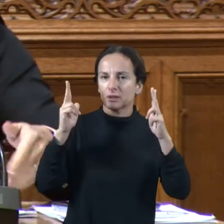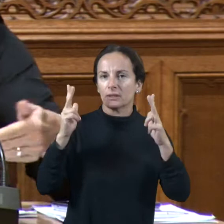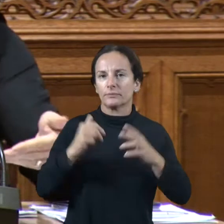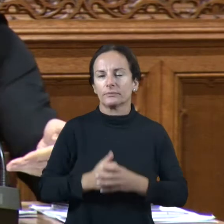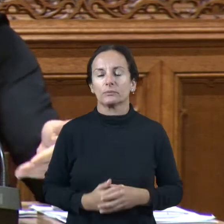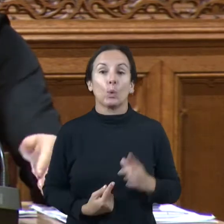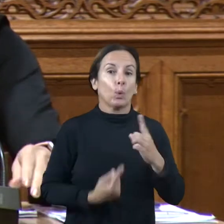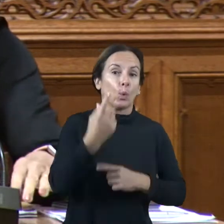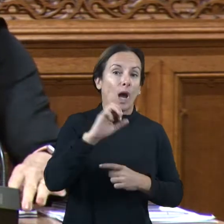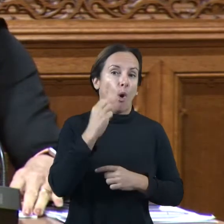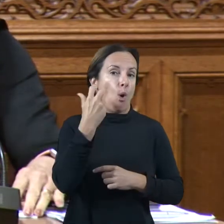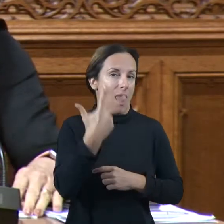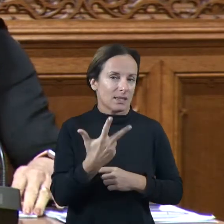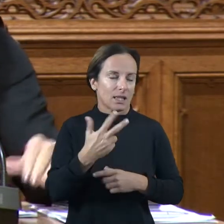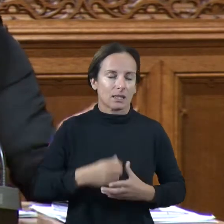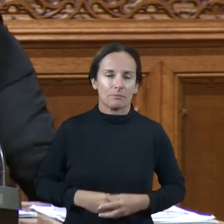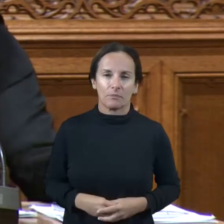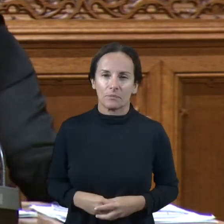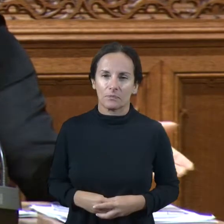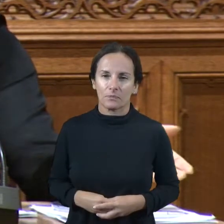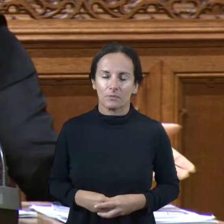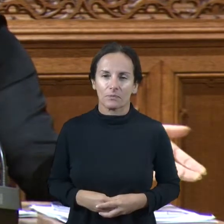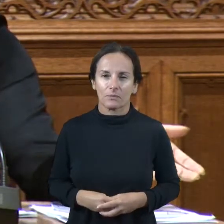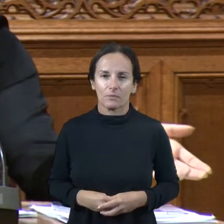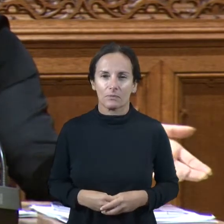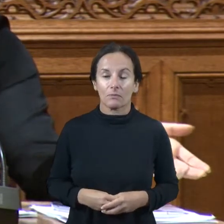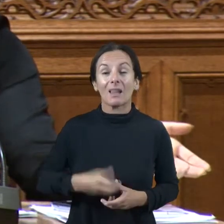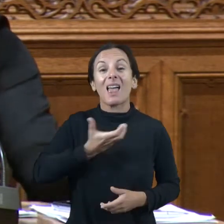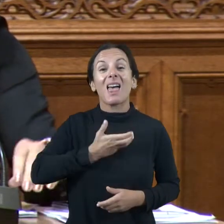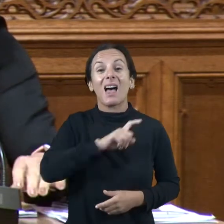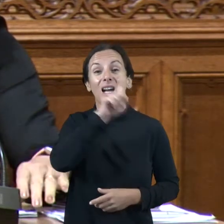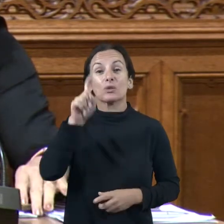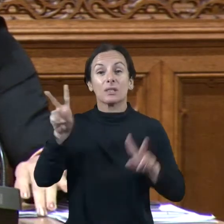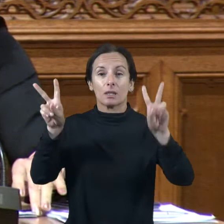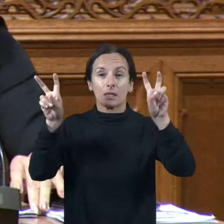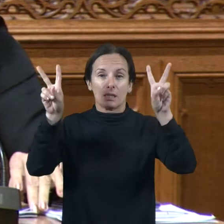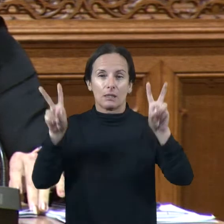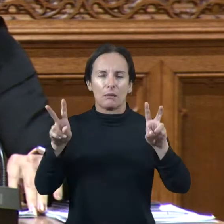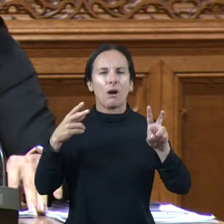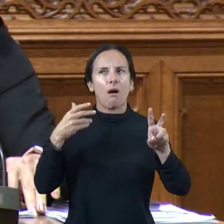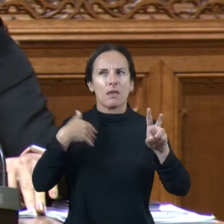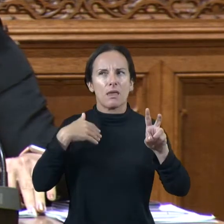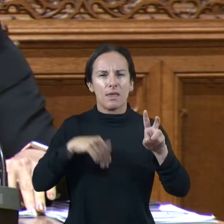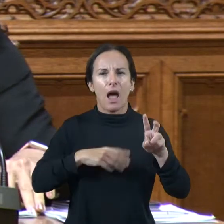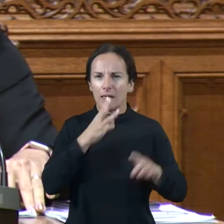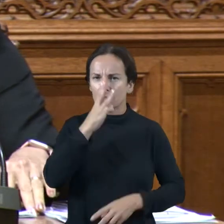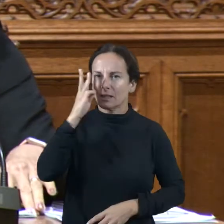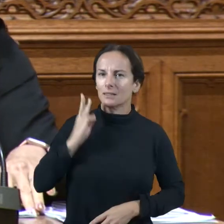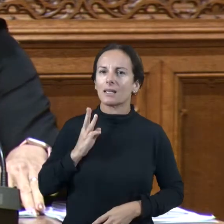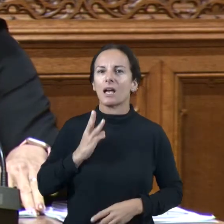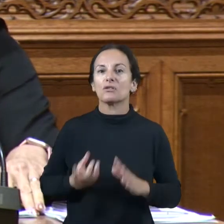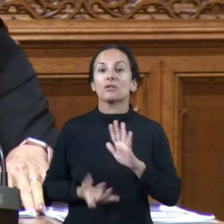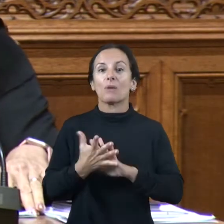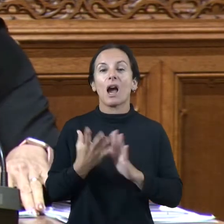que es puguin presentar i de cara a els ajuntaments fa uns tres anys van treure una convocatòria per